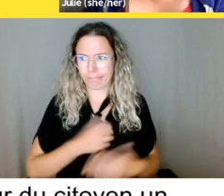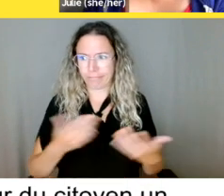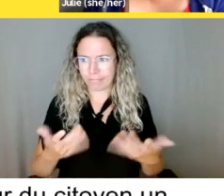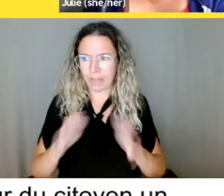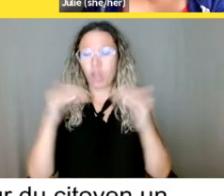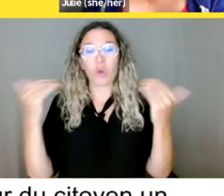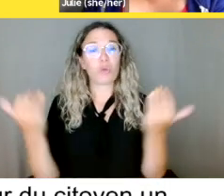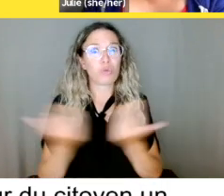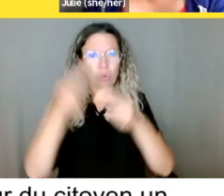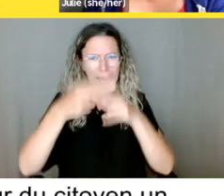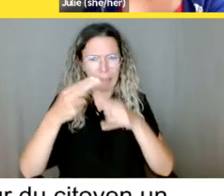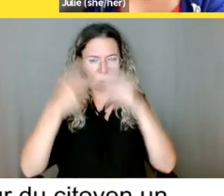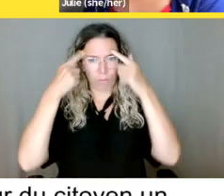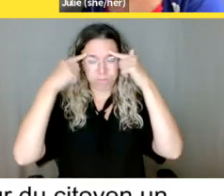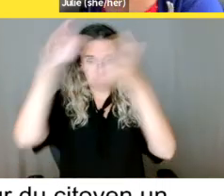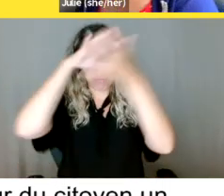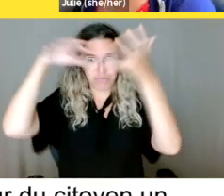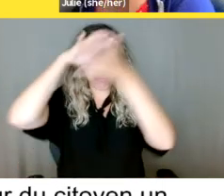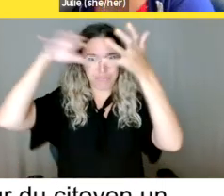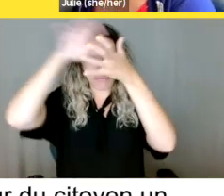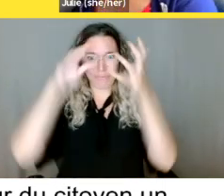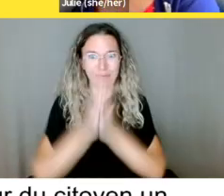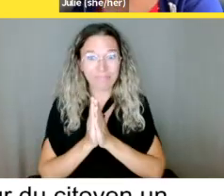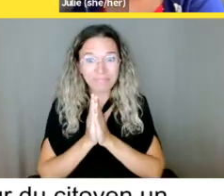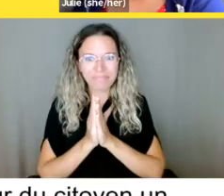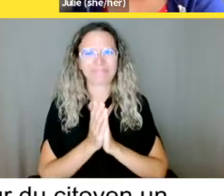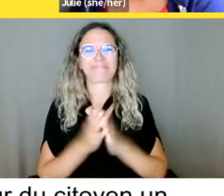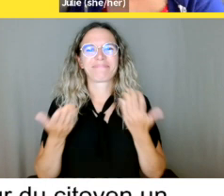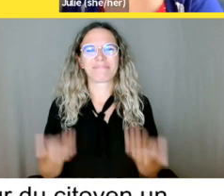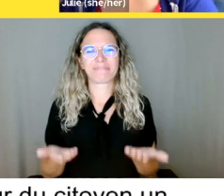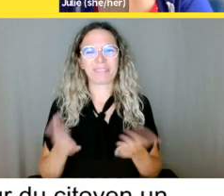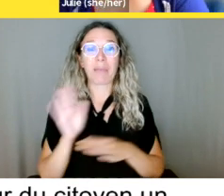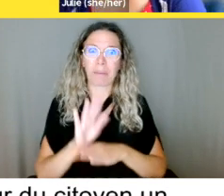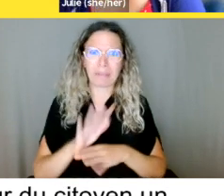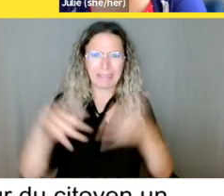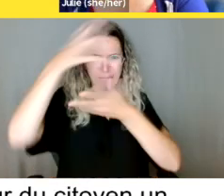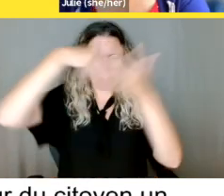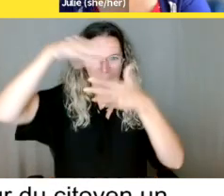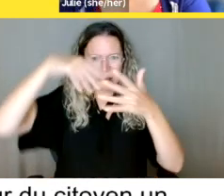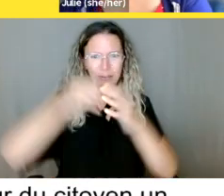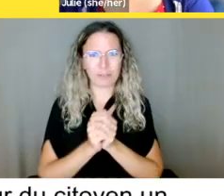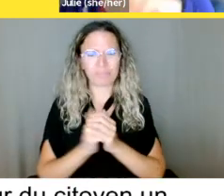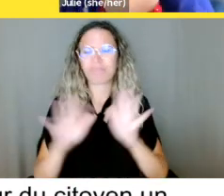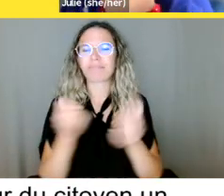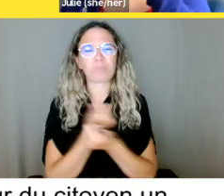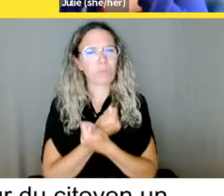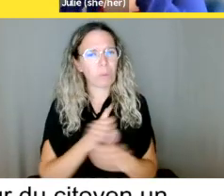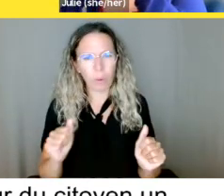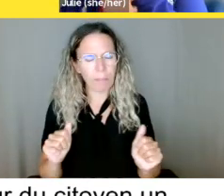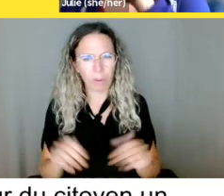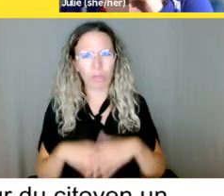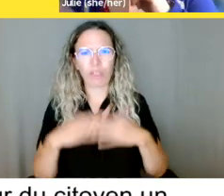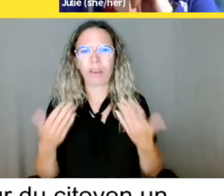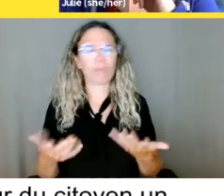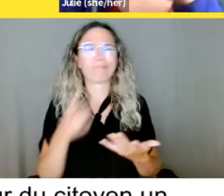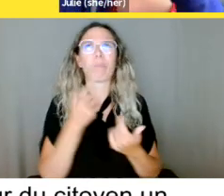Donc, peu importe, c'est quel... Non, pas peu importe. Oui, ça importe. Donc, ça va dépendre si c'est...